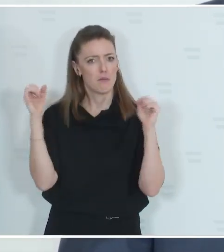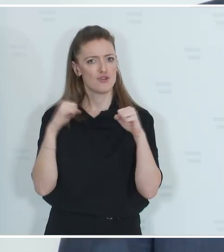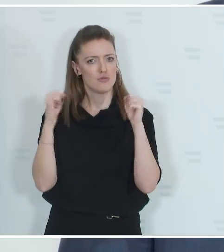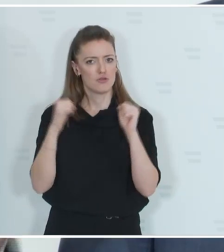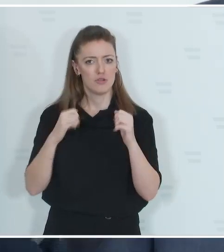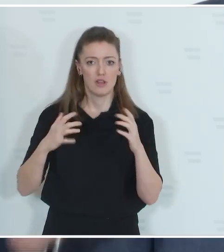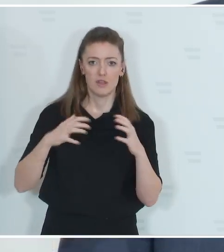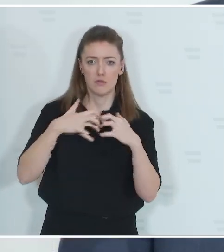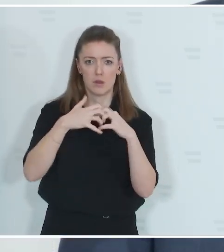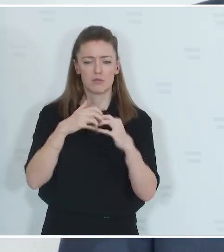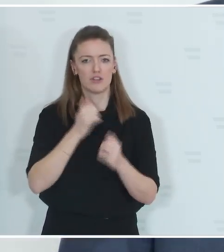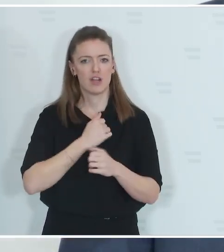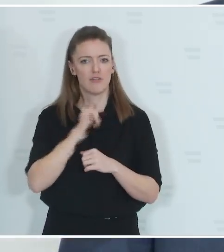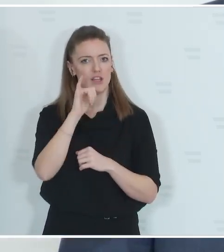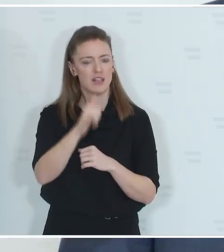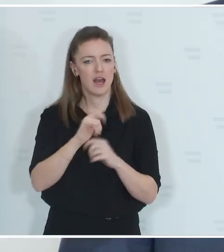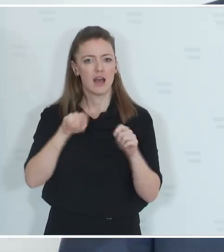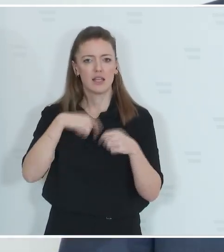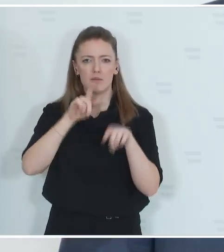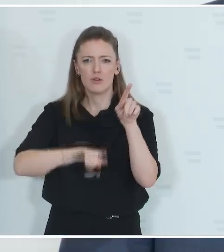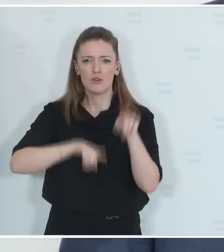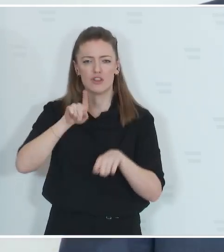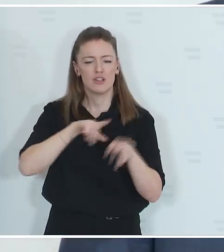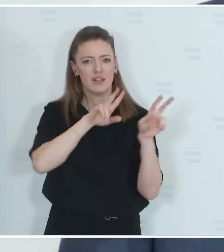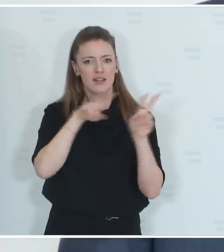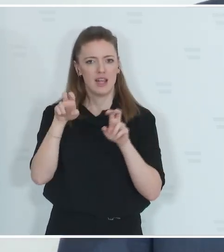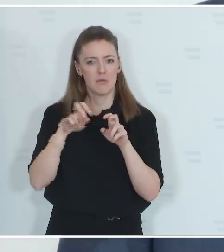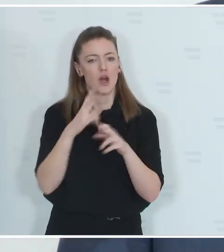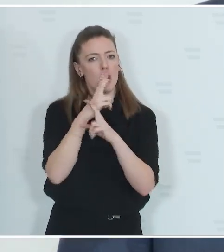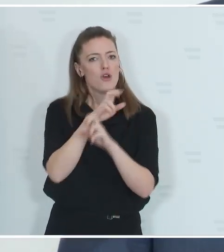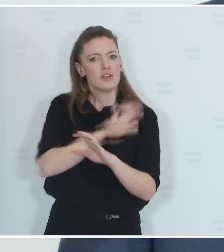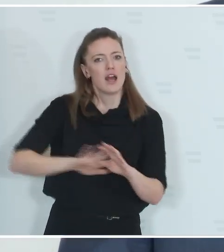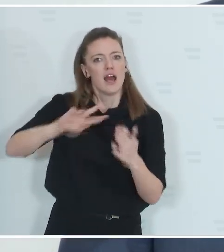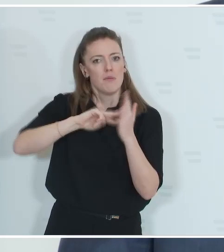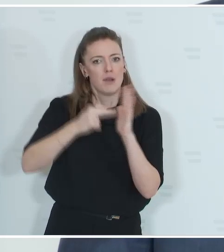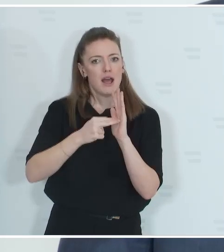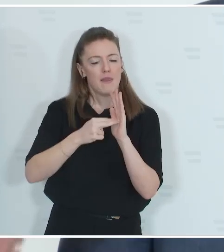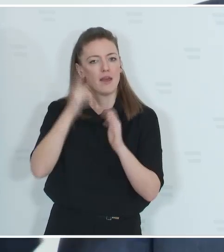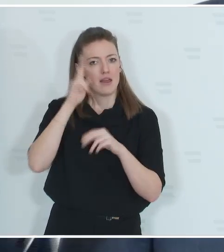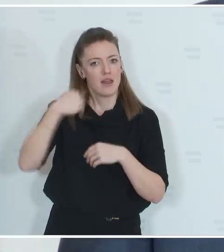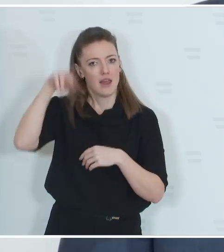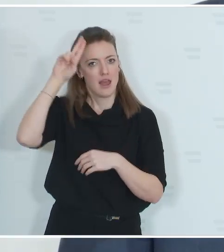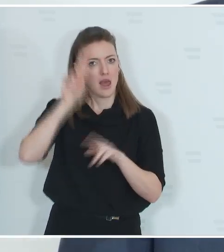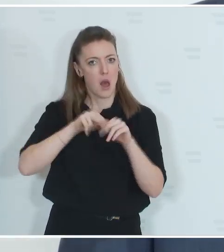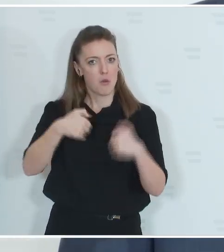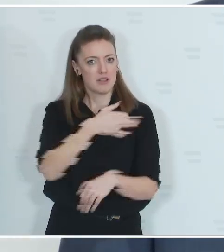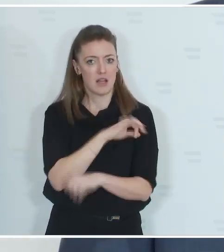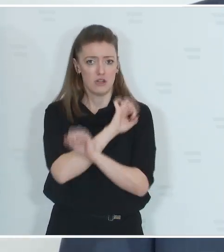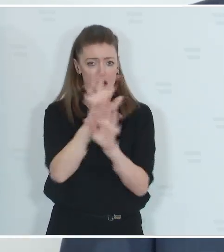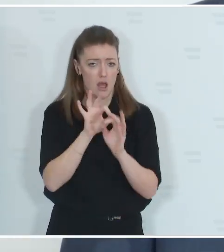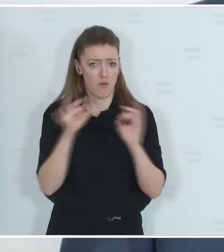gefasst haben. Ja, und es gibt unterschiedliche Themen im Österreichplan, die der Bundeskanzler sehr klar angesprochen hat. Das Thema